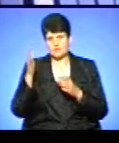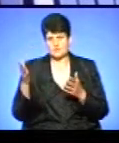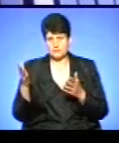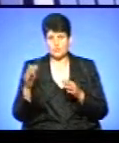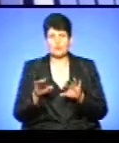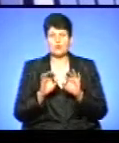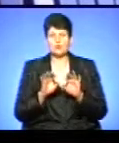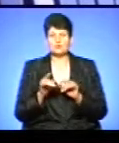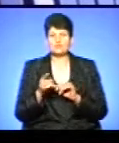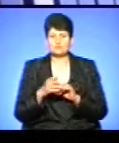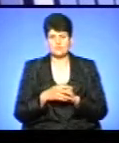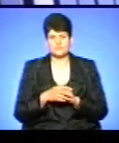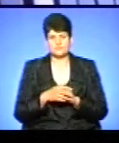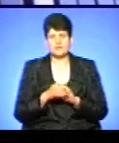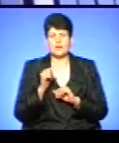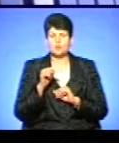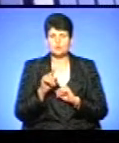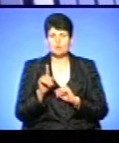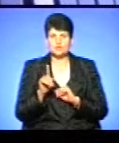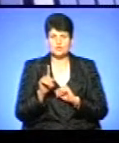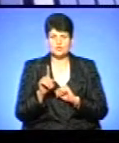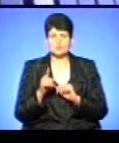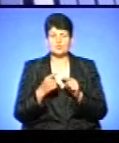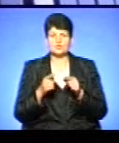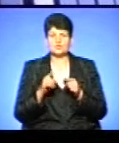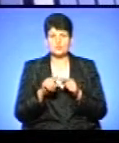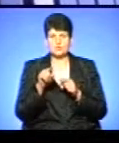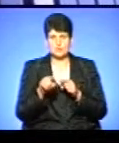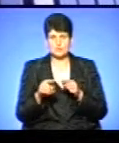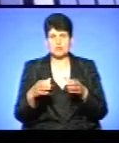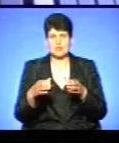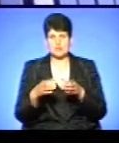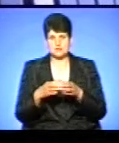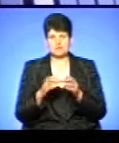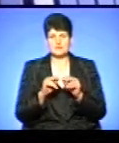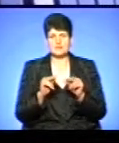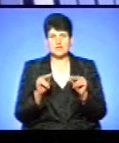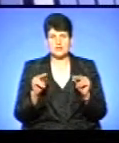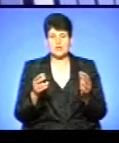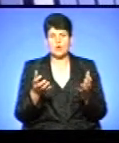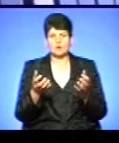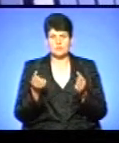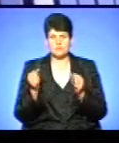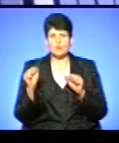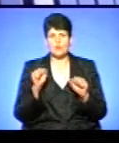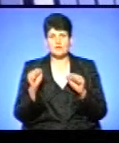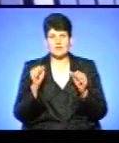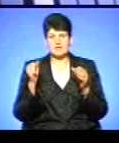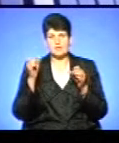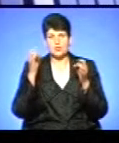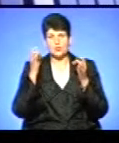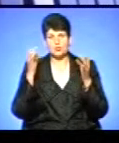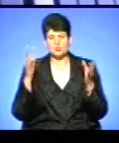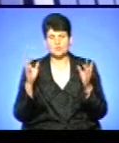Поясню, чому. Тому що дану категорію вчителі отримували в управлінні культури,